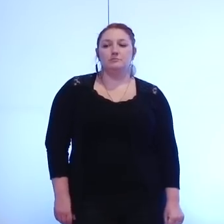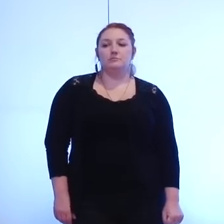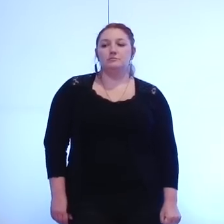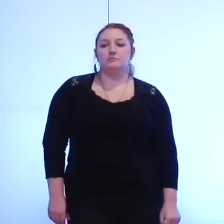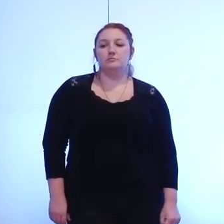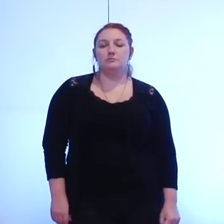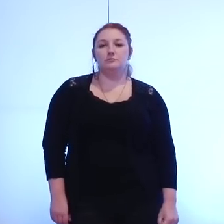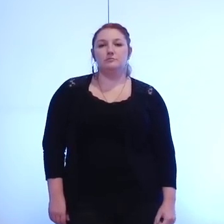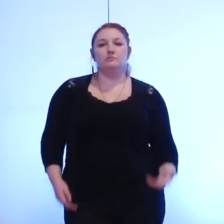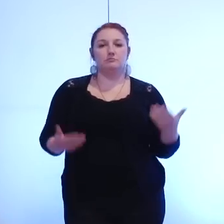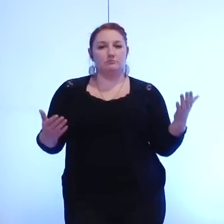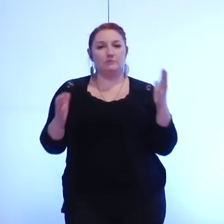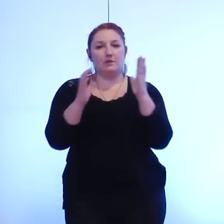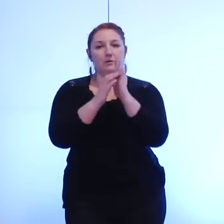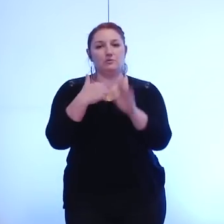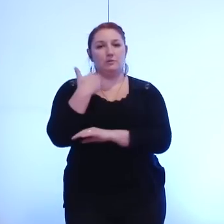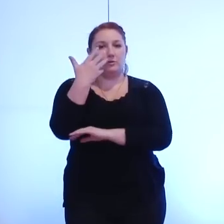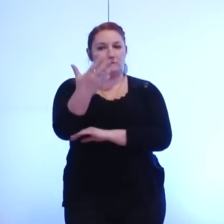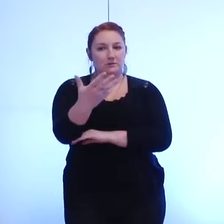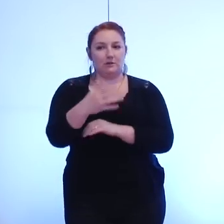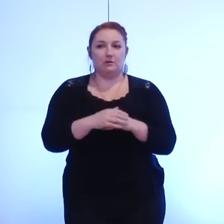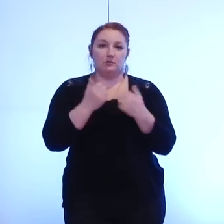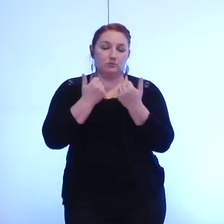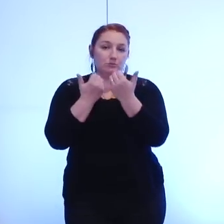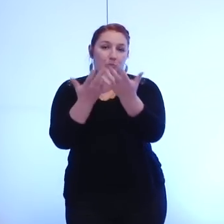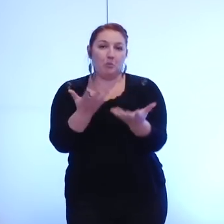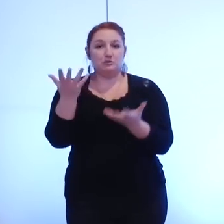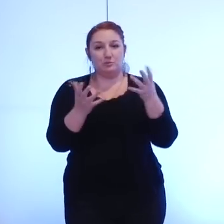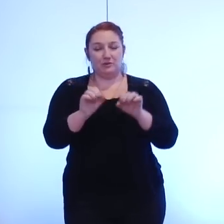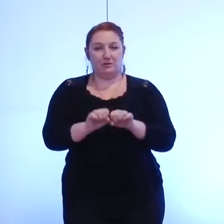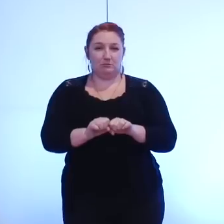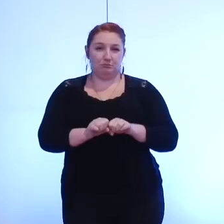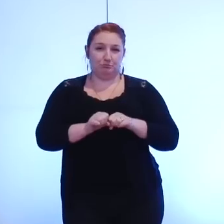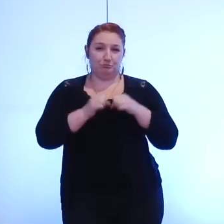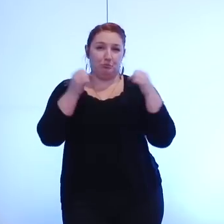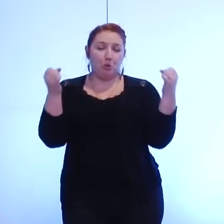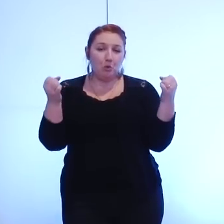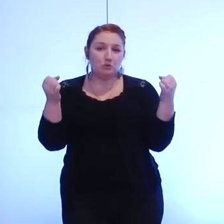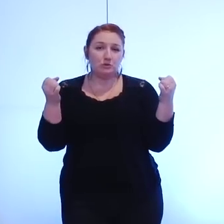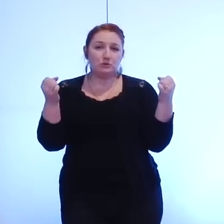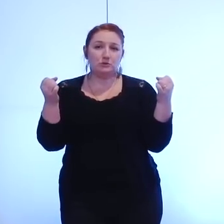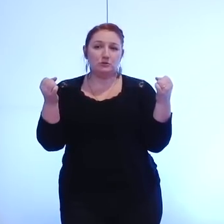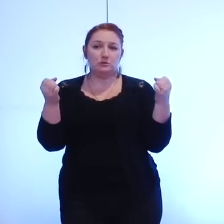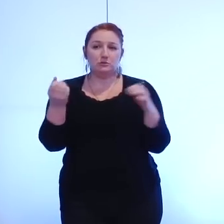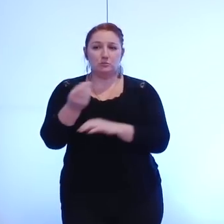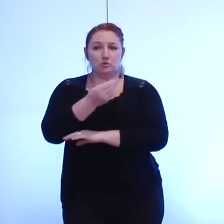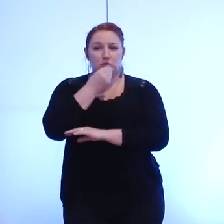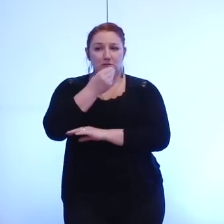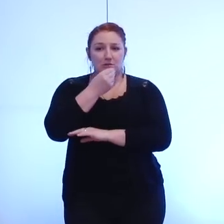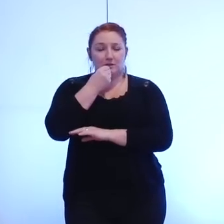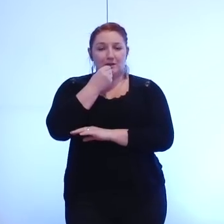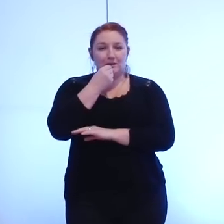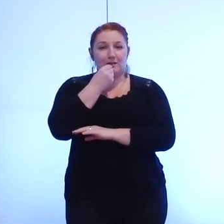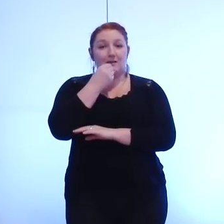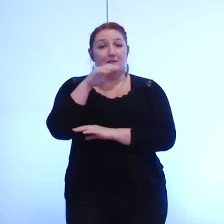nous abordons la délibération numéro 5 je vous proposerai peut-être de faire la pause pour le dîner après